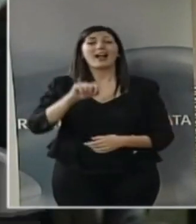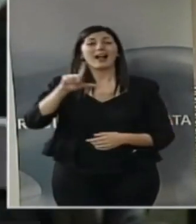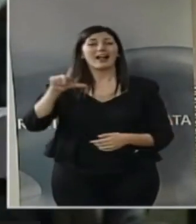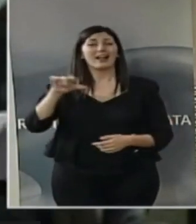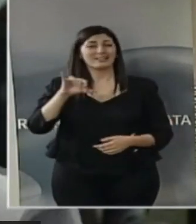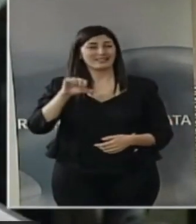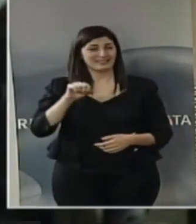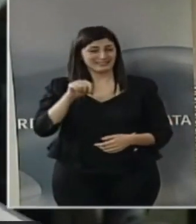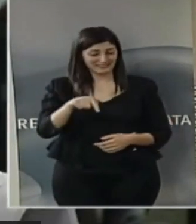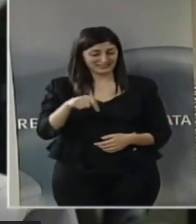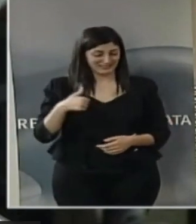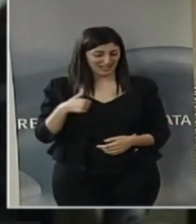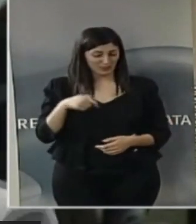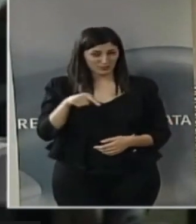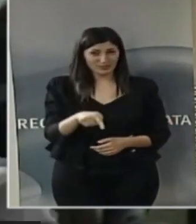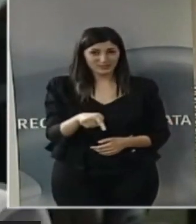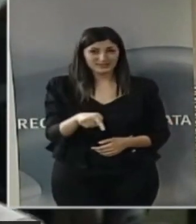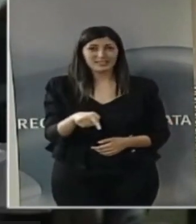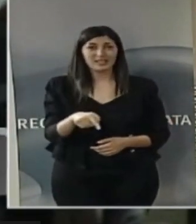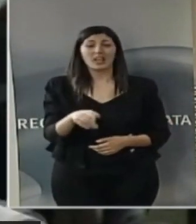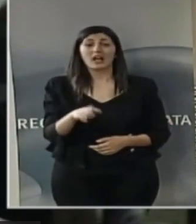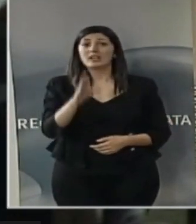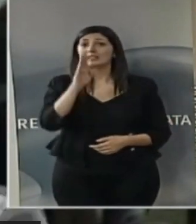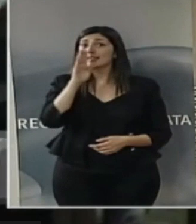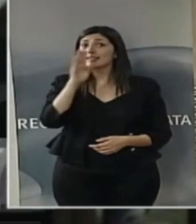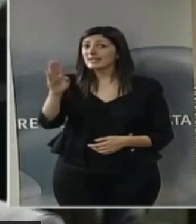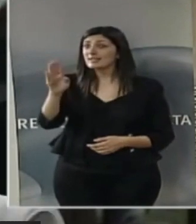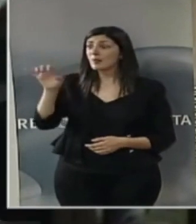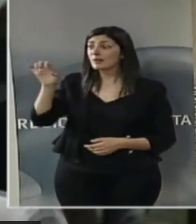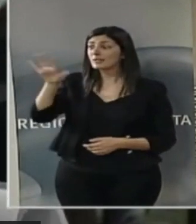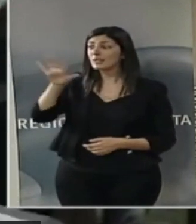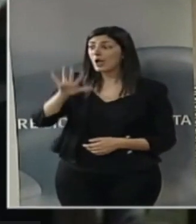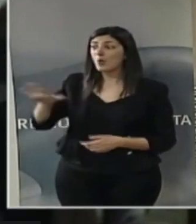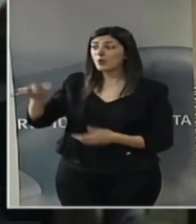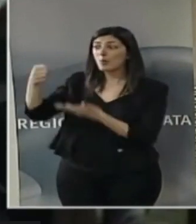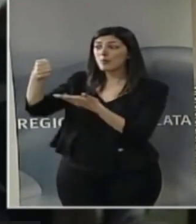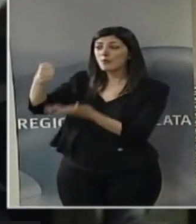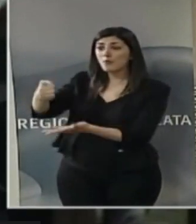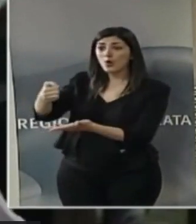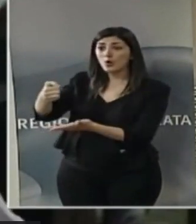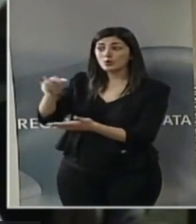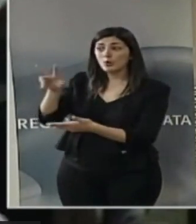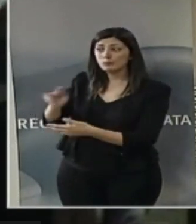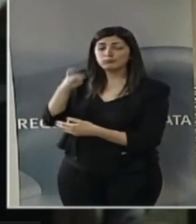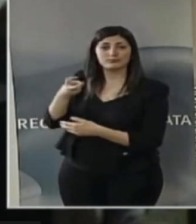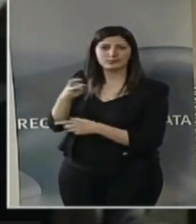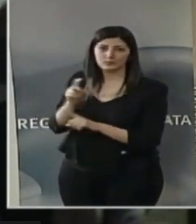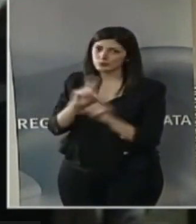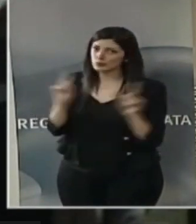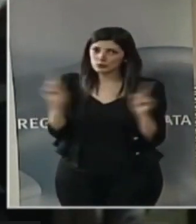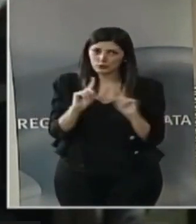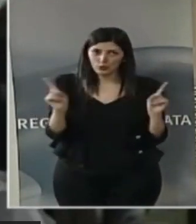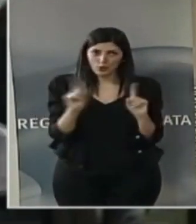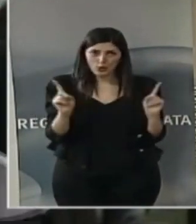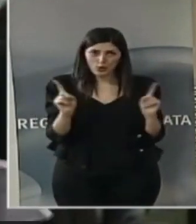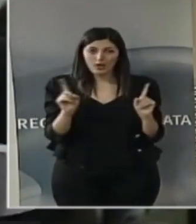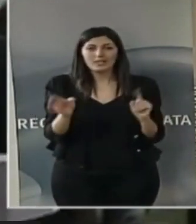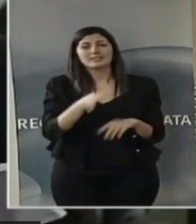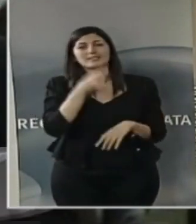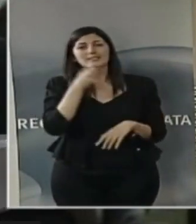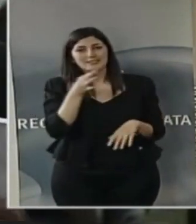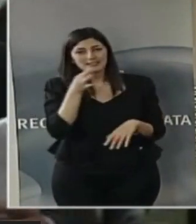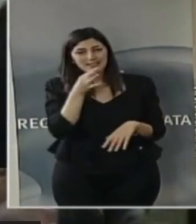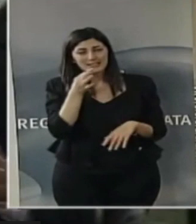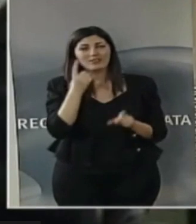direttamente interessato da finanza specifica a valere sui fondi europei. Quindi viene sempre indicata